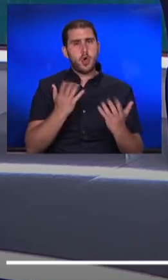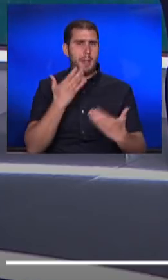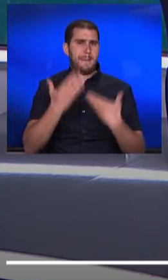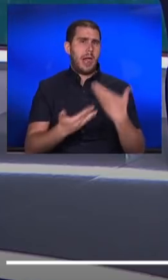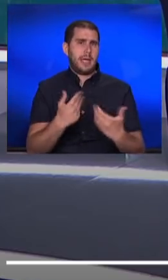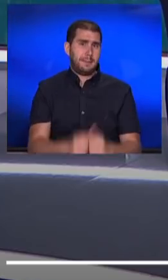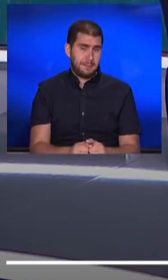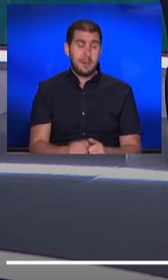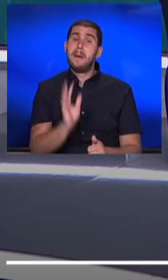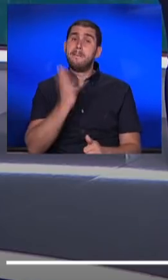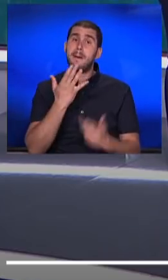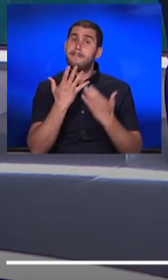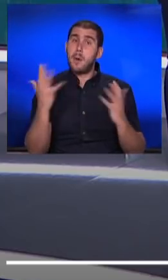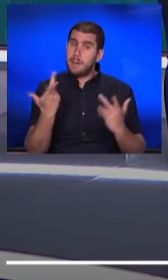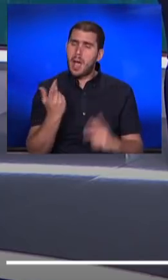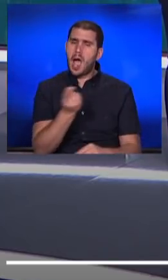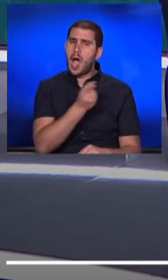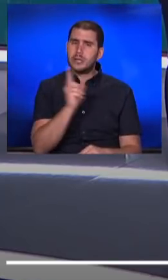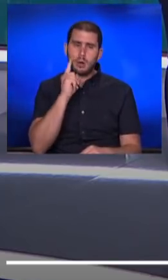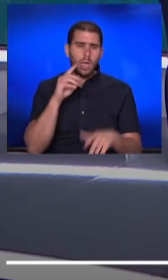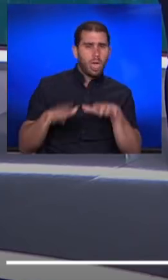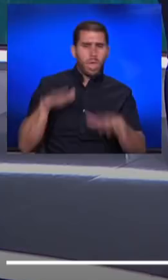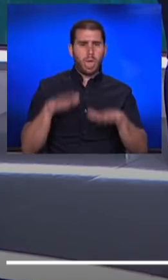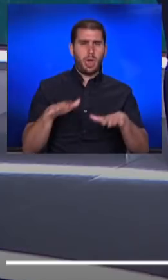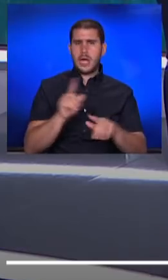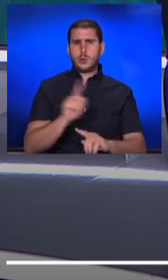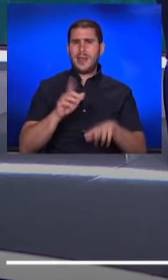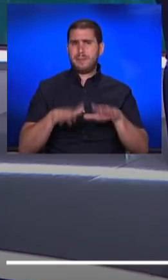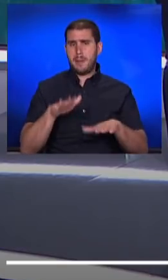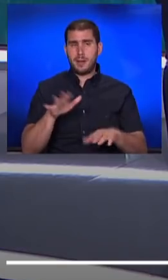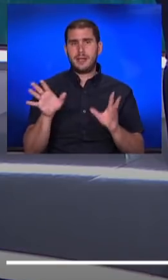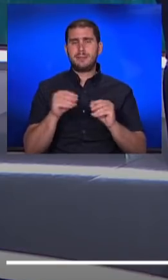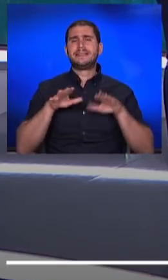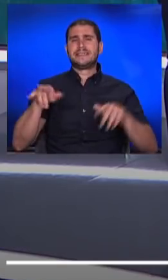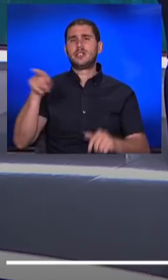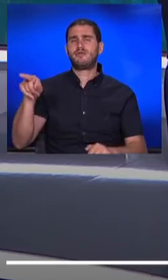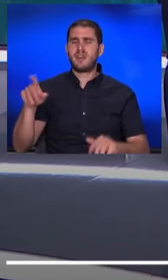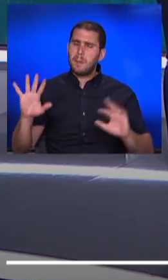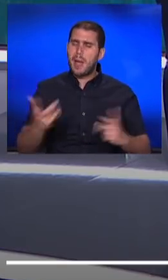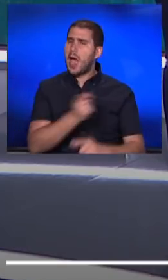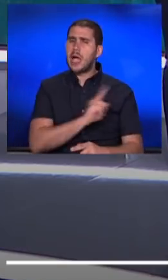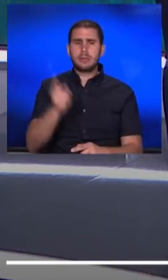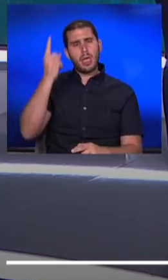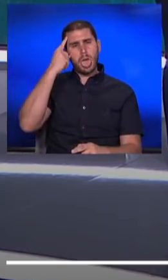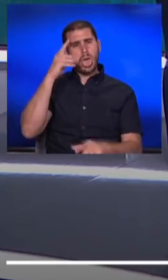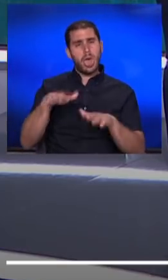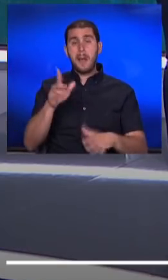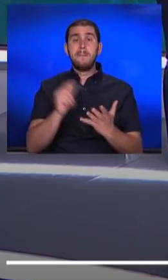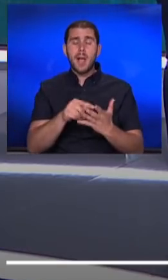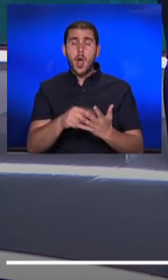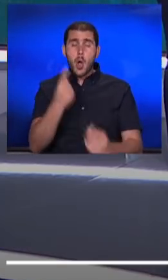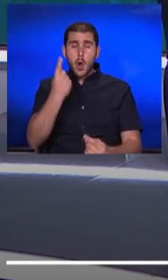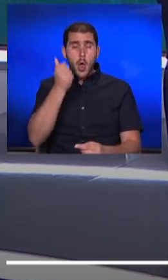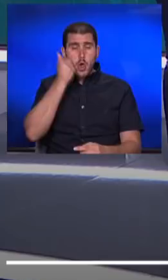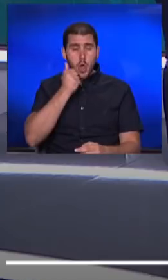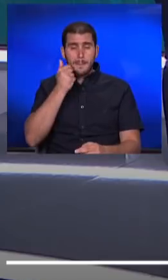מה שברור הוא שאסור להתמהמה לחלוטין עם שדה התעופה. פה אסור להתמהמה מכיוון שכל יום